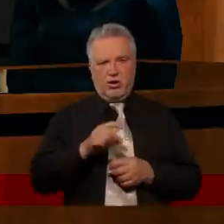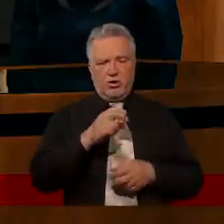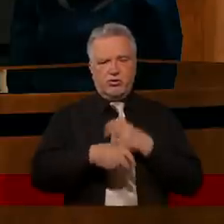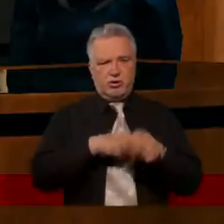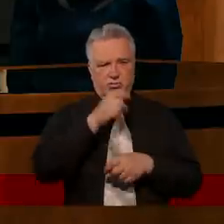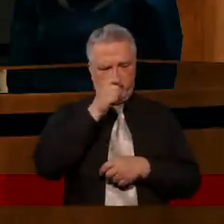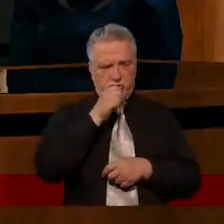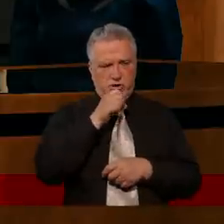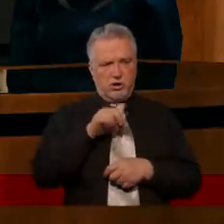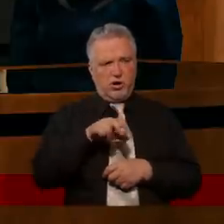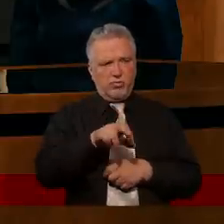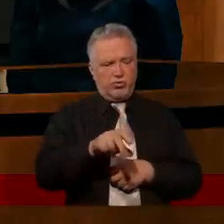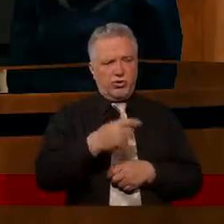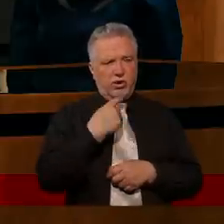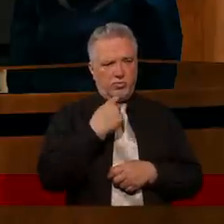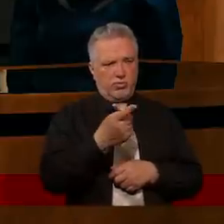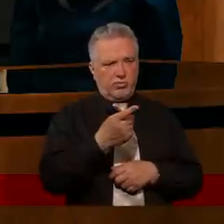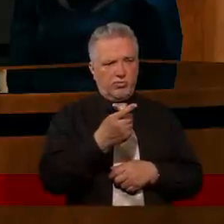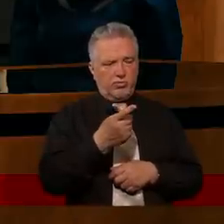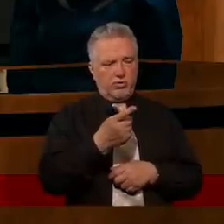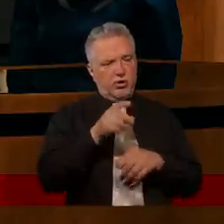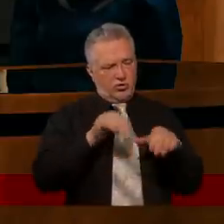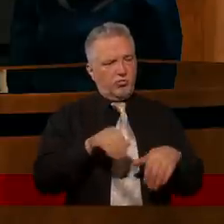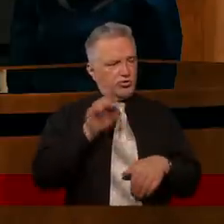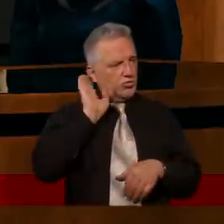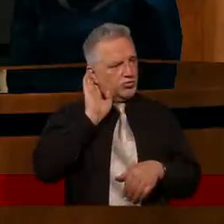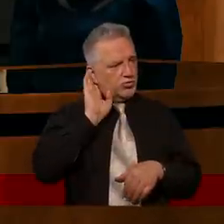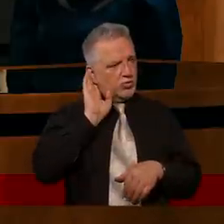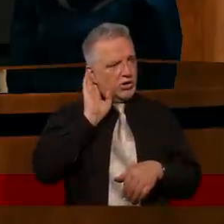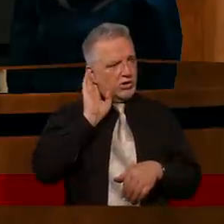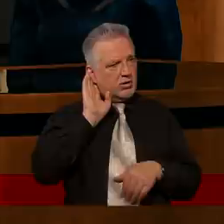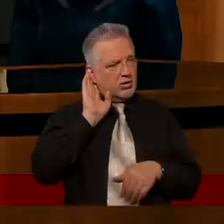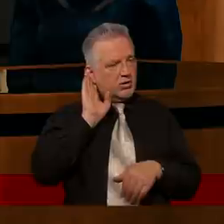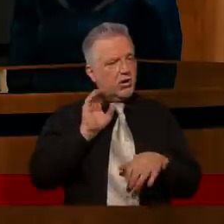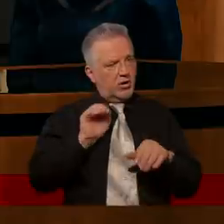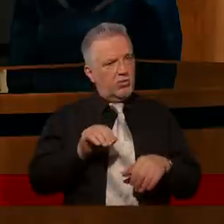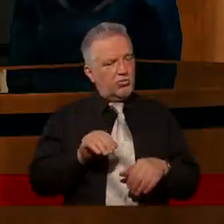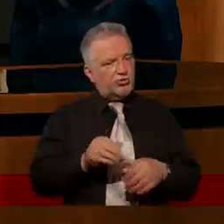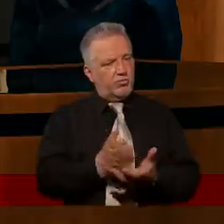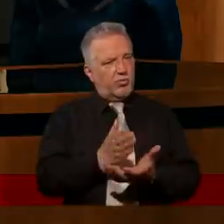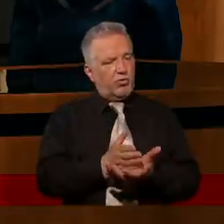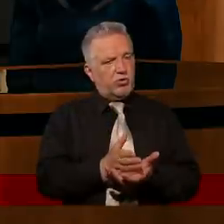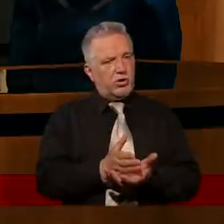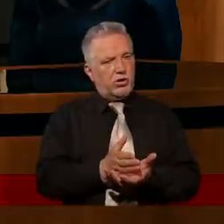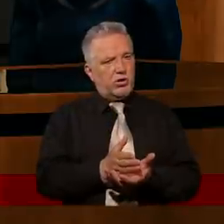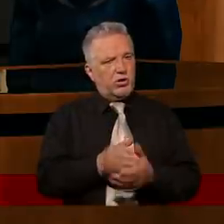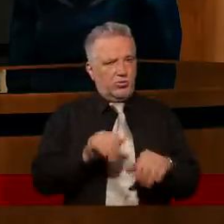źle, pójdę, powiem mu, może posłucha, trzeba mu pomóc, może nie wie jak.